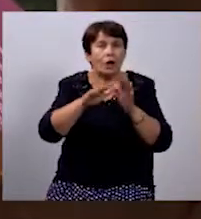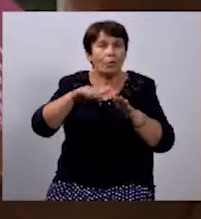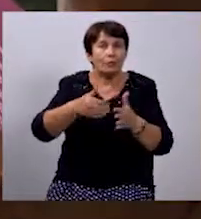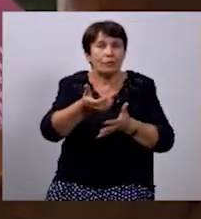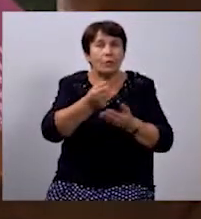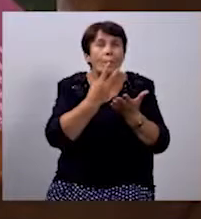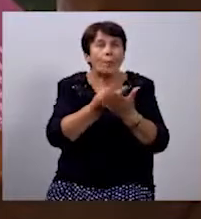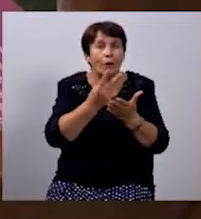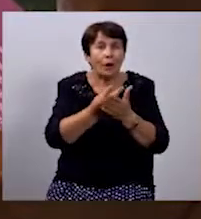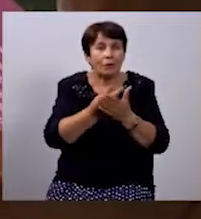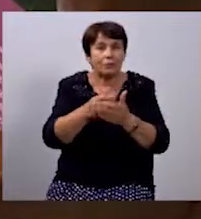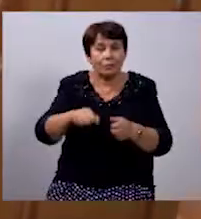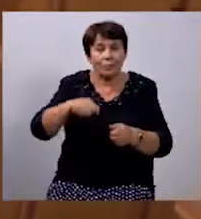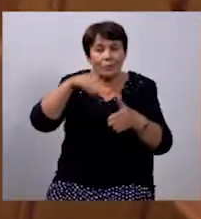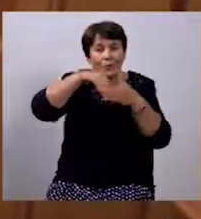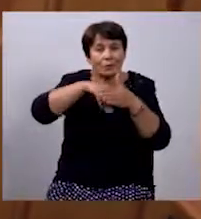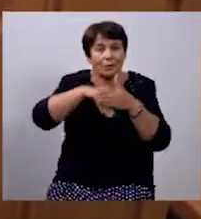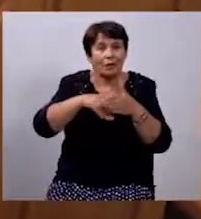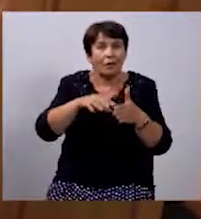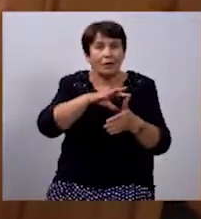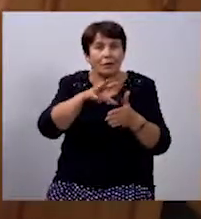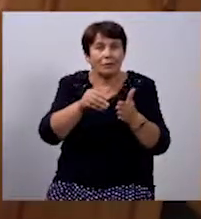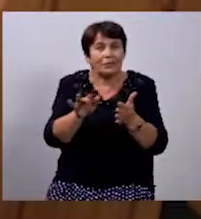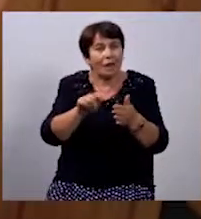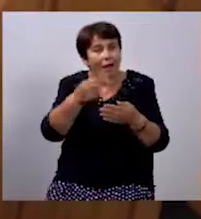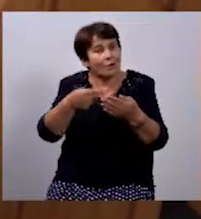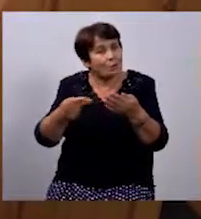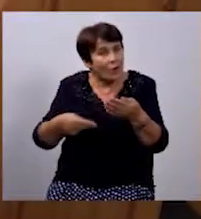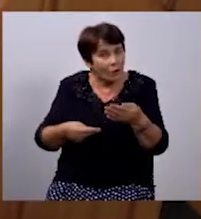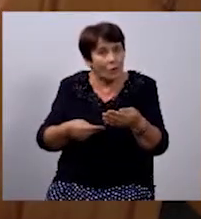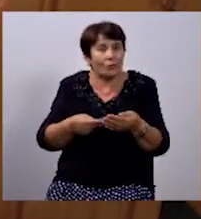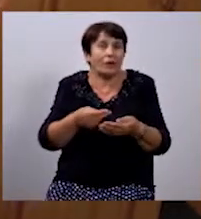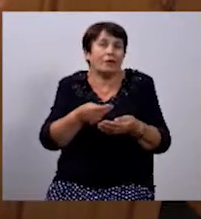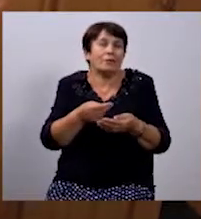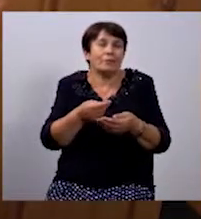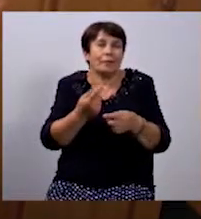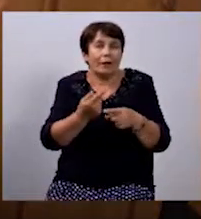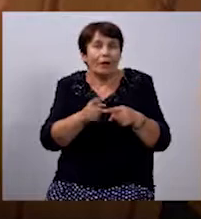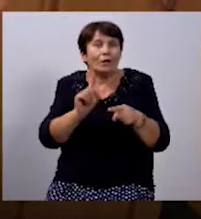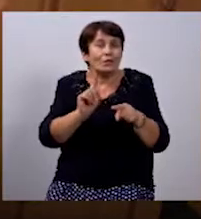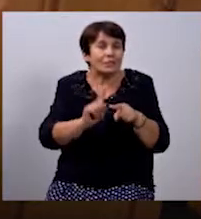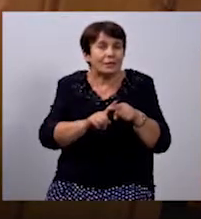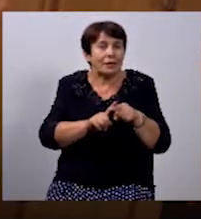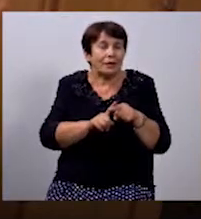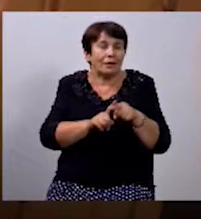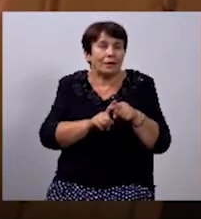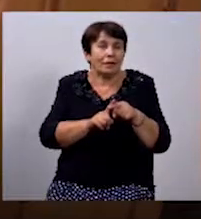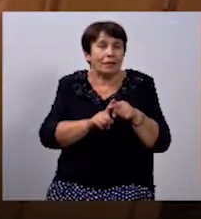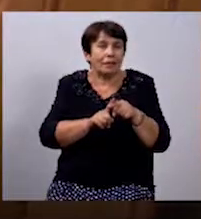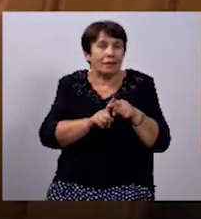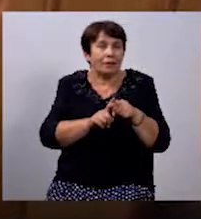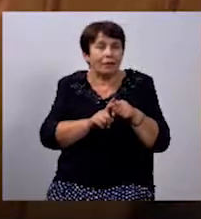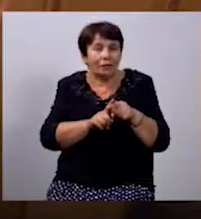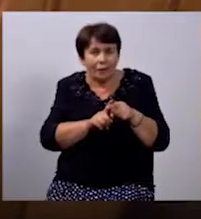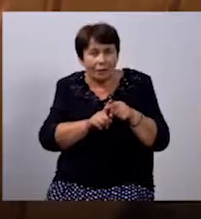показує вміст портфеля. Це розмайовка, ось це плитка,